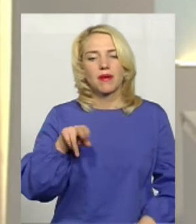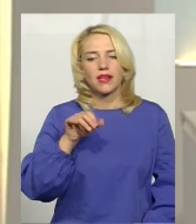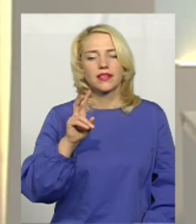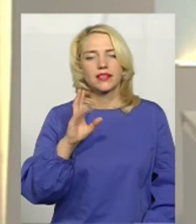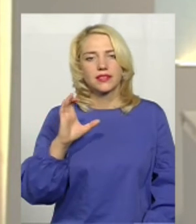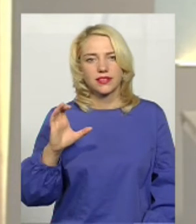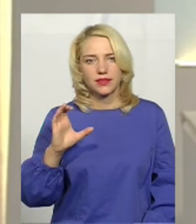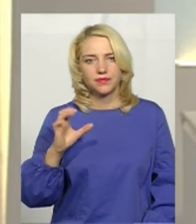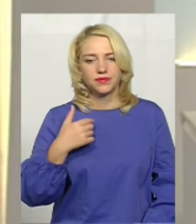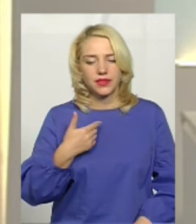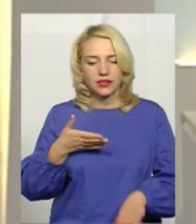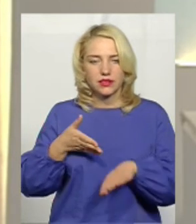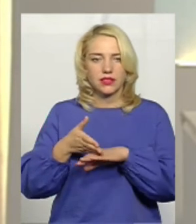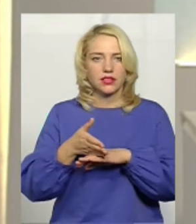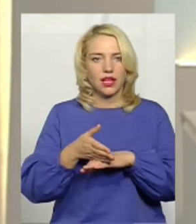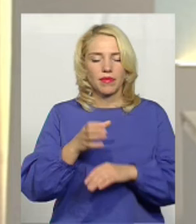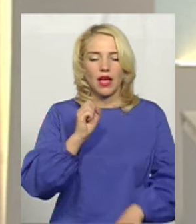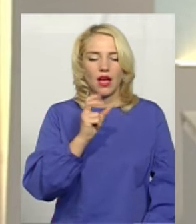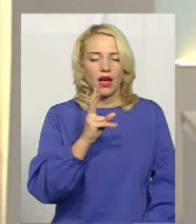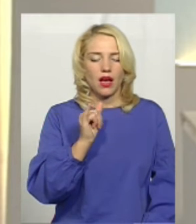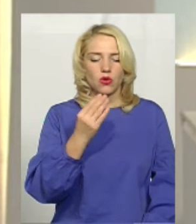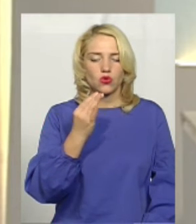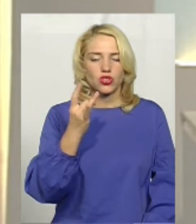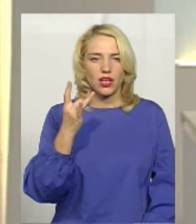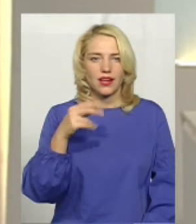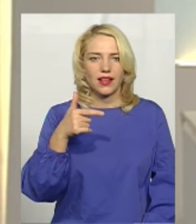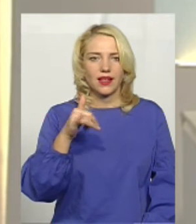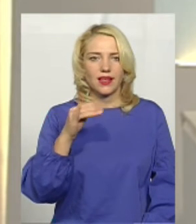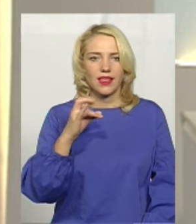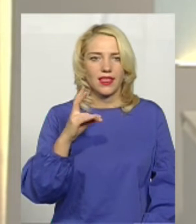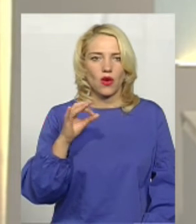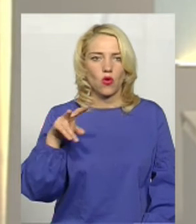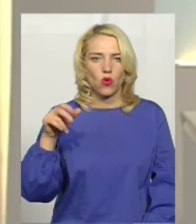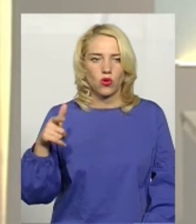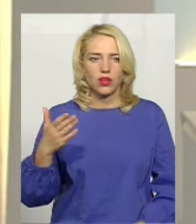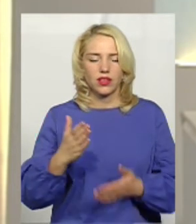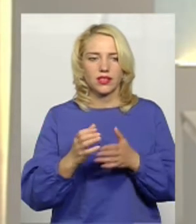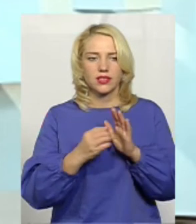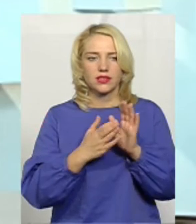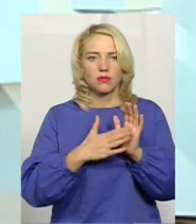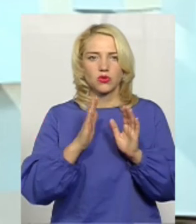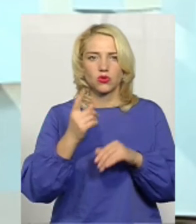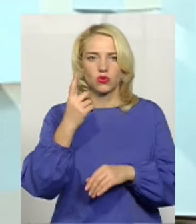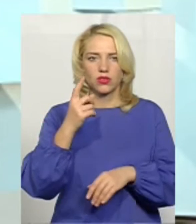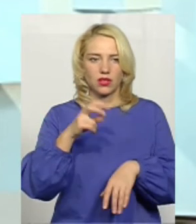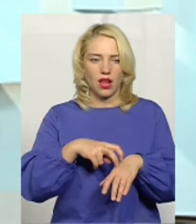от я зайшла, акушер-гінеколог для дорослих, є запис тільки до одного лікара.